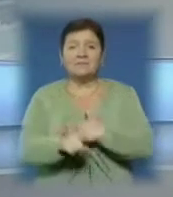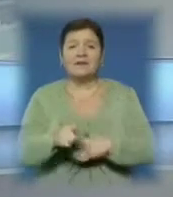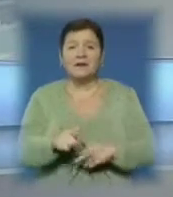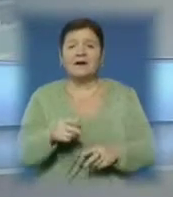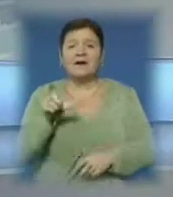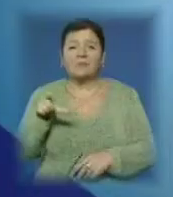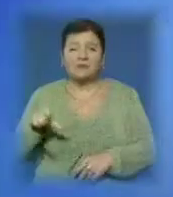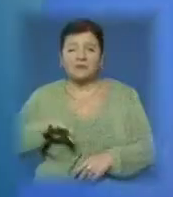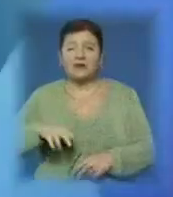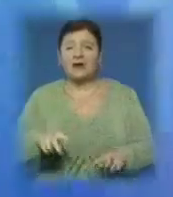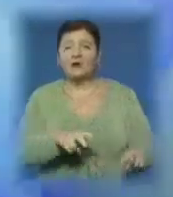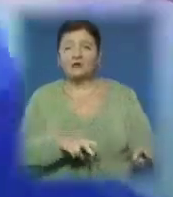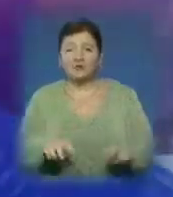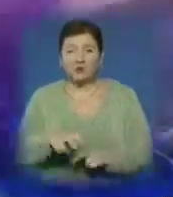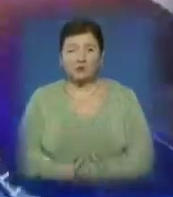розшукують.